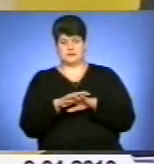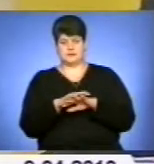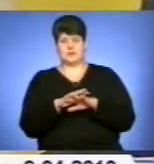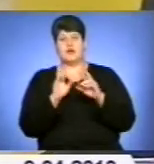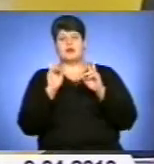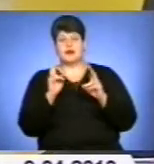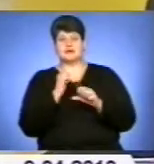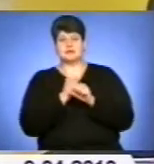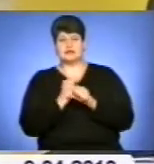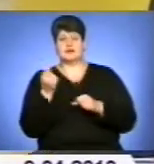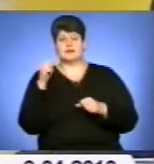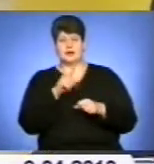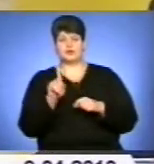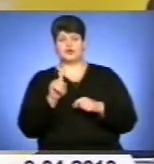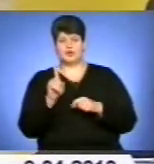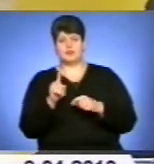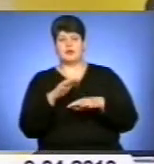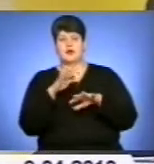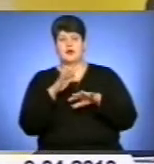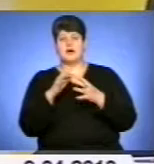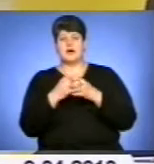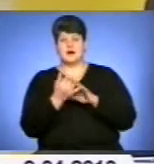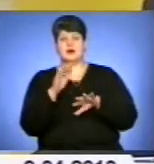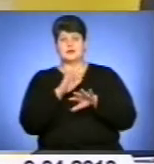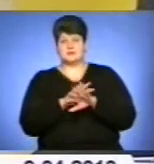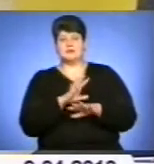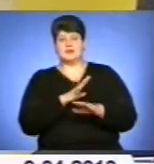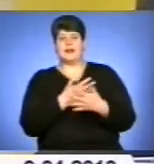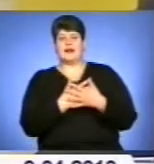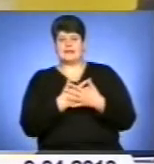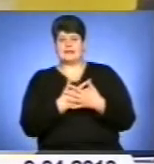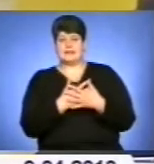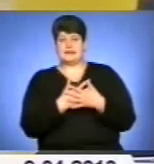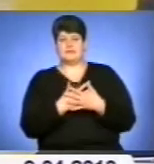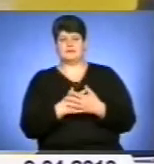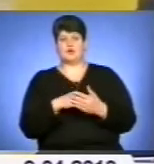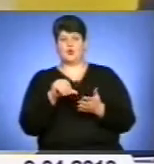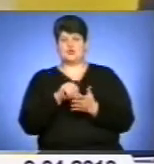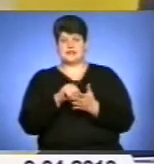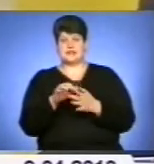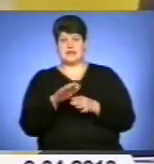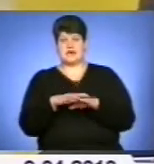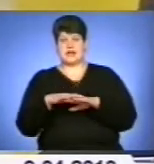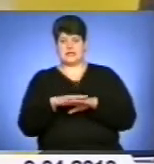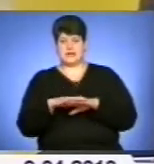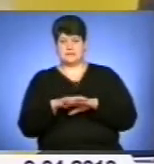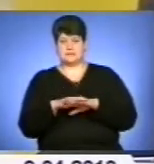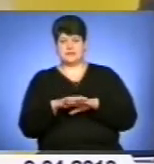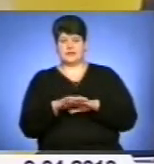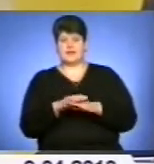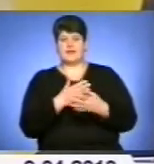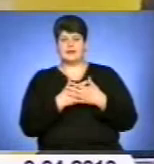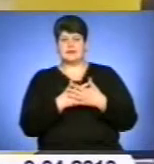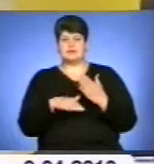зробити так, щоб аграрний банк став активним учасником ринку і активно